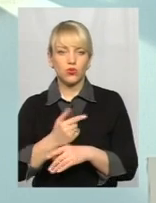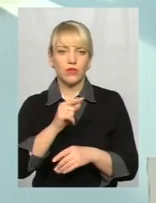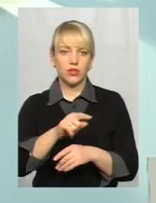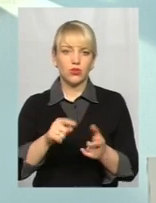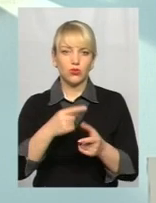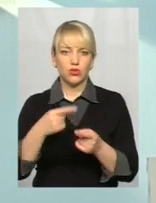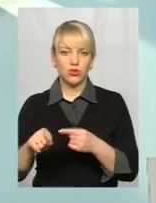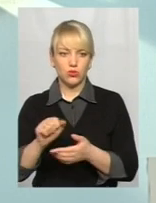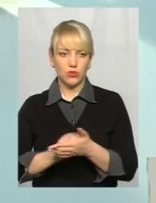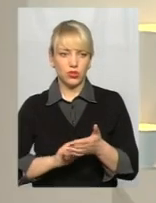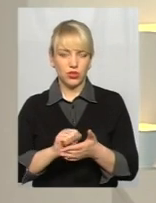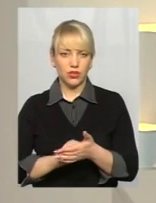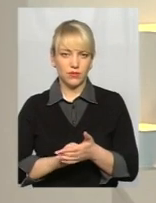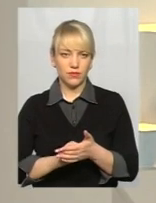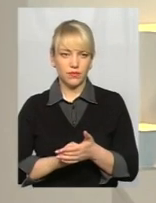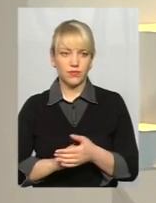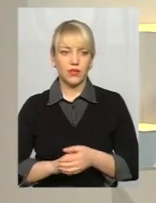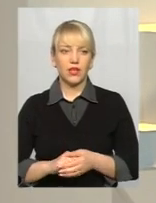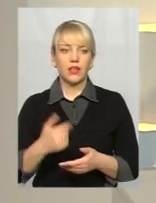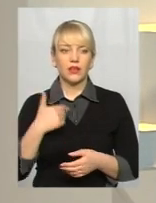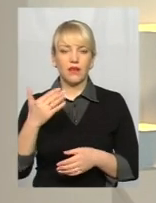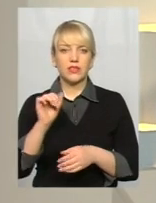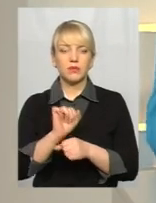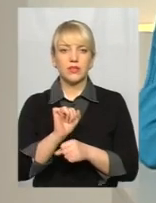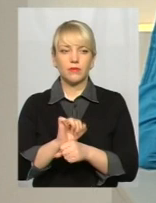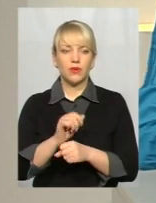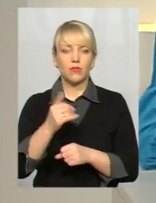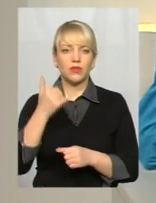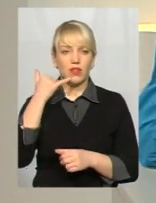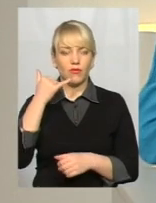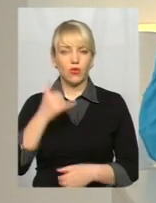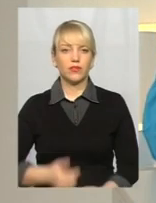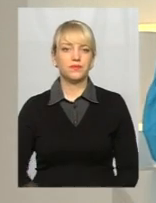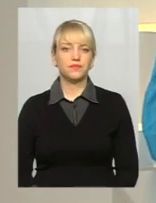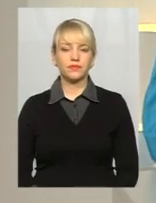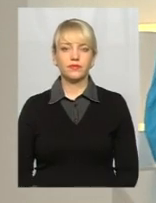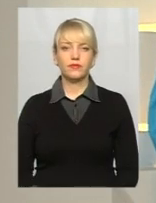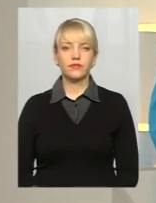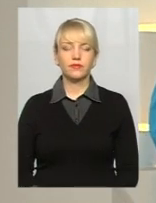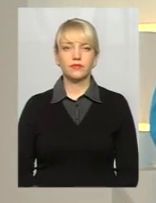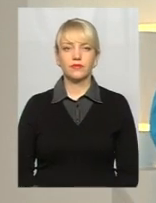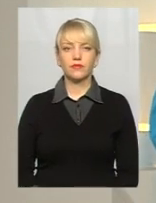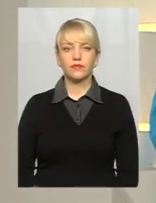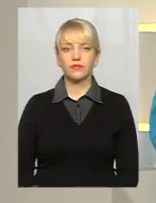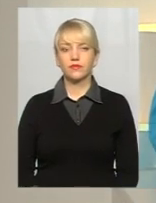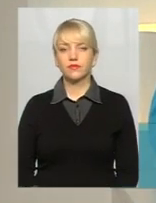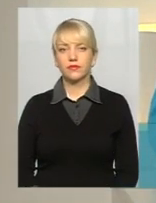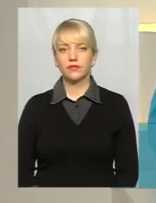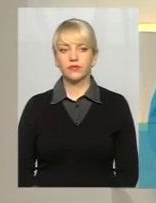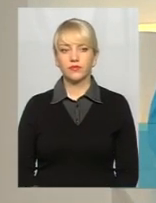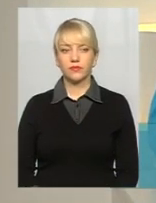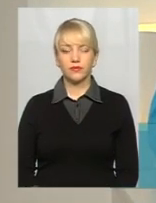іншу причину. Дозвольте, я вас перезупиню. Я думаю, що зміни ще є. Ми продовжуємо. Маємо телефонний дзвінок. Добрий вечір. Слухаємо вас.